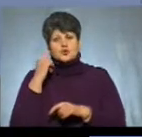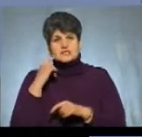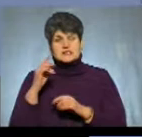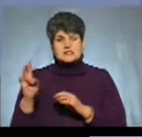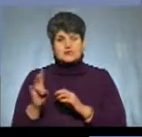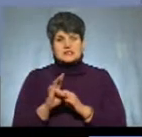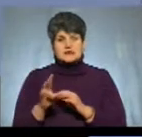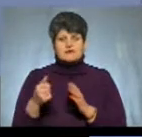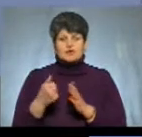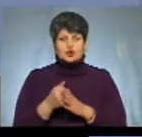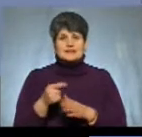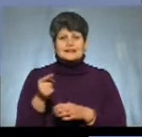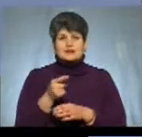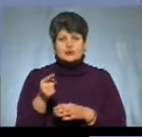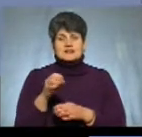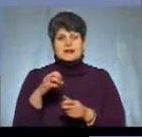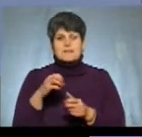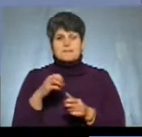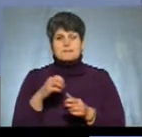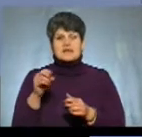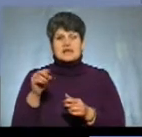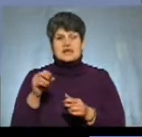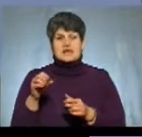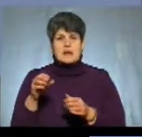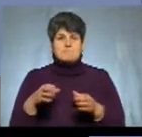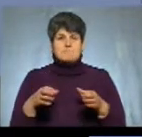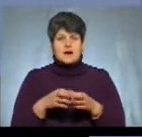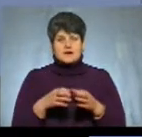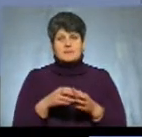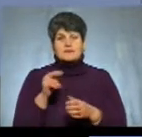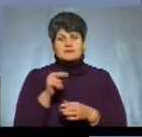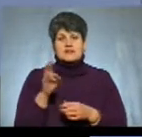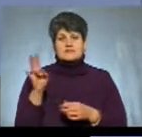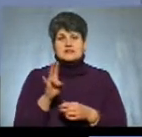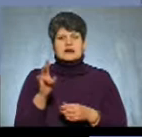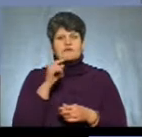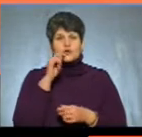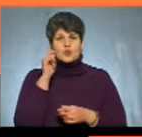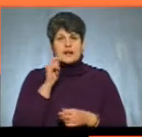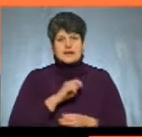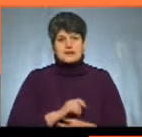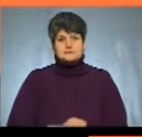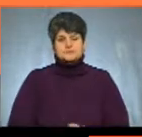Тернопільської єпархії Православної церкви України. Дивимося відеоматеріал моєї колеги Ірини Терлюк.